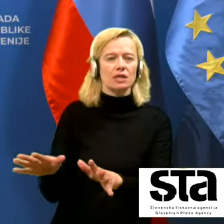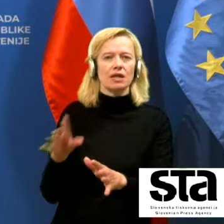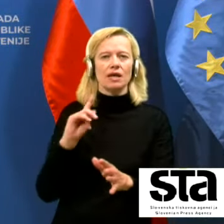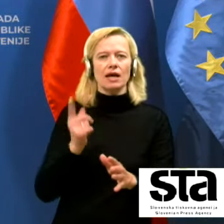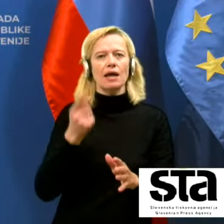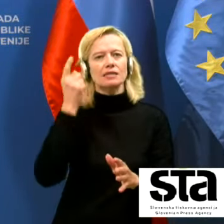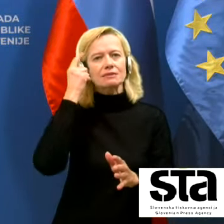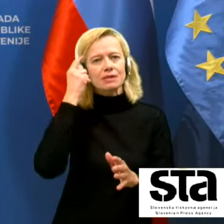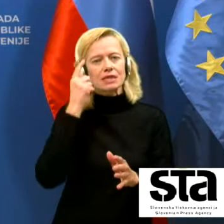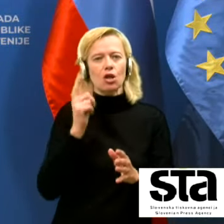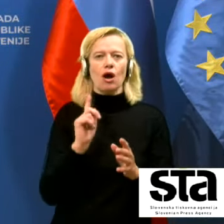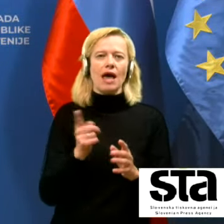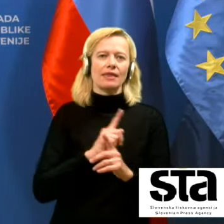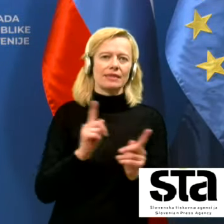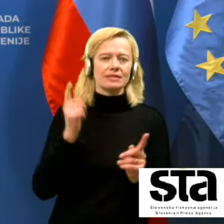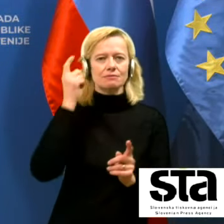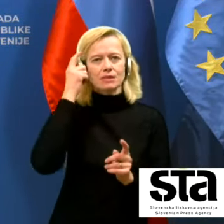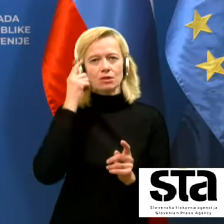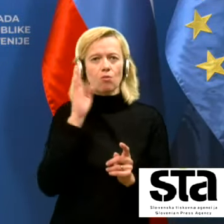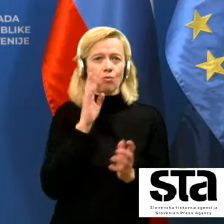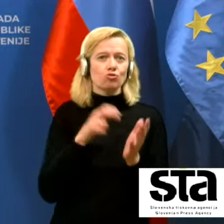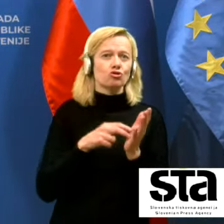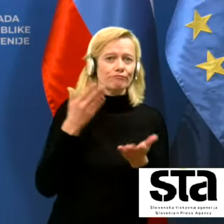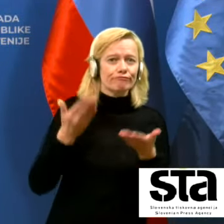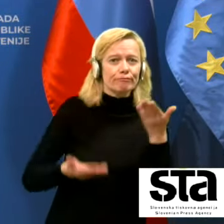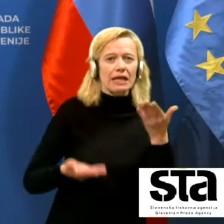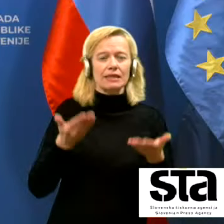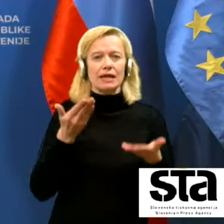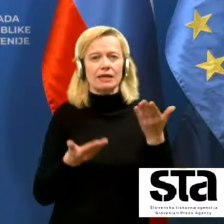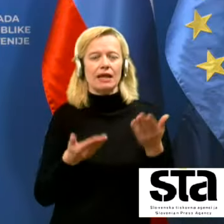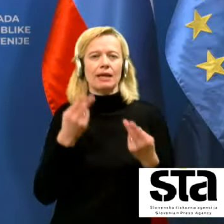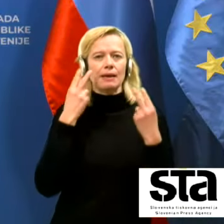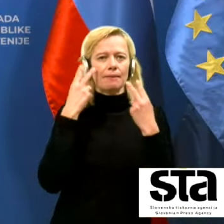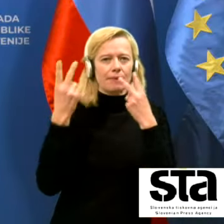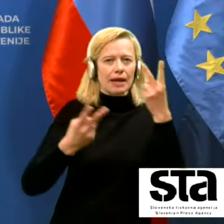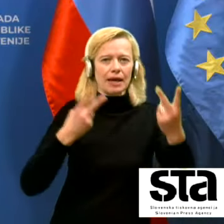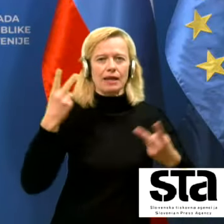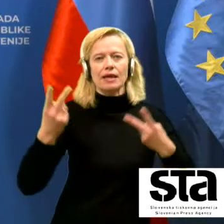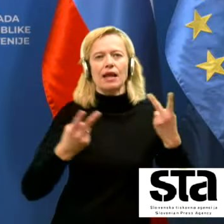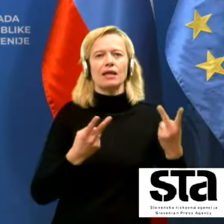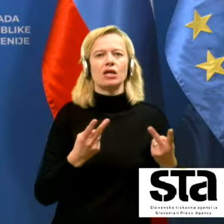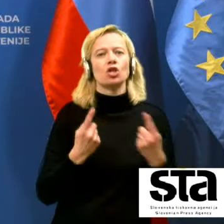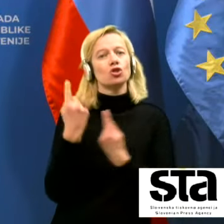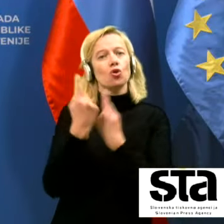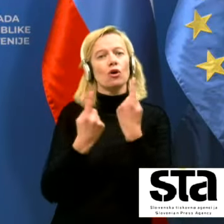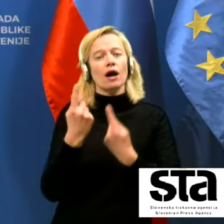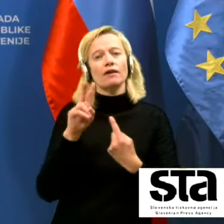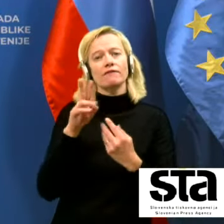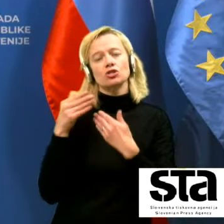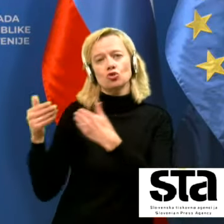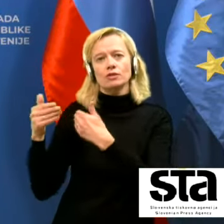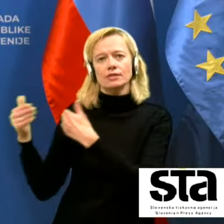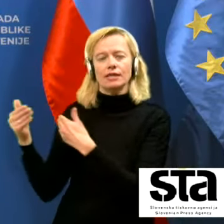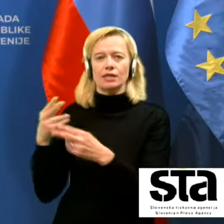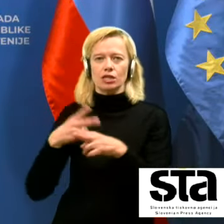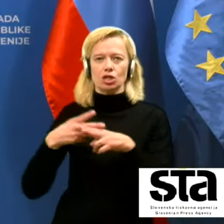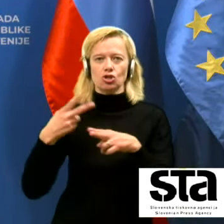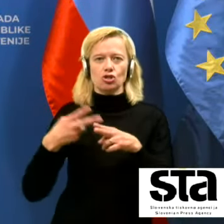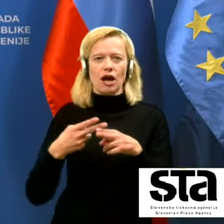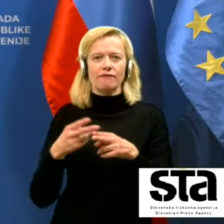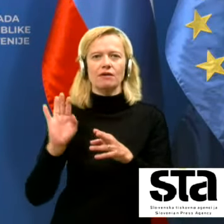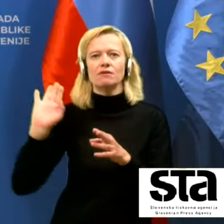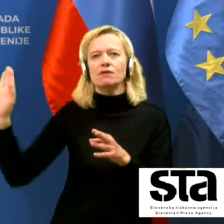in kaj ne. Bomo zdaj le še pretehtali, pregledali tudi sveda dogajanje v sosednih državah in priporočila.